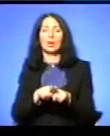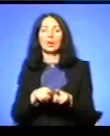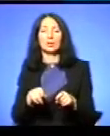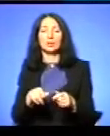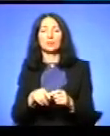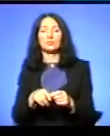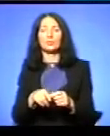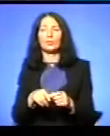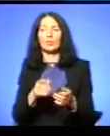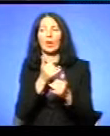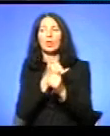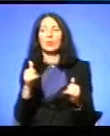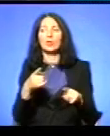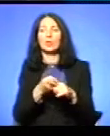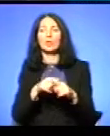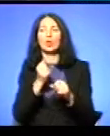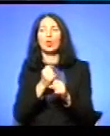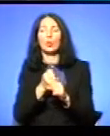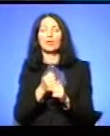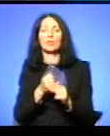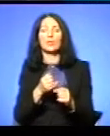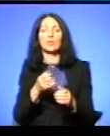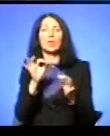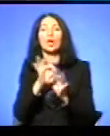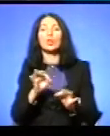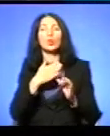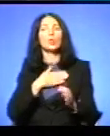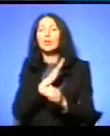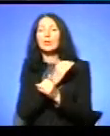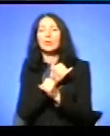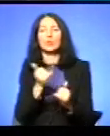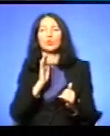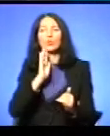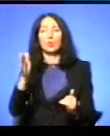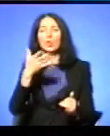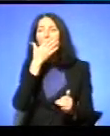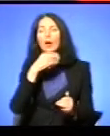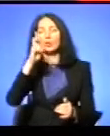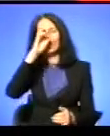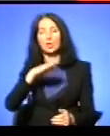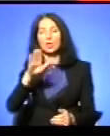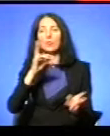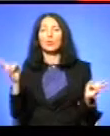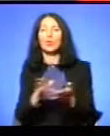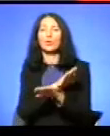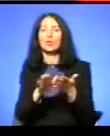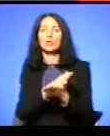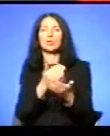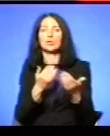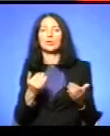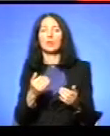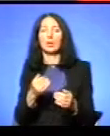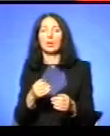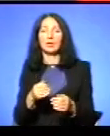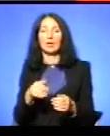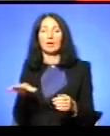-жовтим знамечком тягнути Не можна цього робити Бо ми ніколи не станемо гарною державою І мусимо очищатися від цього І я вірю,